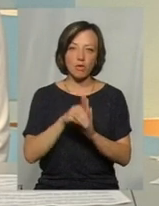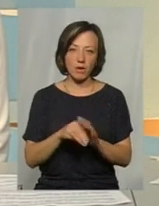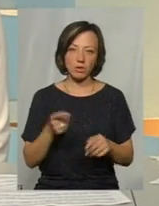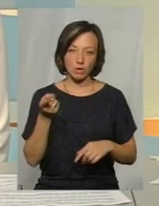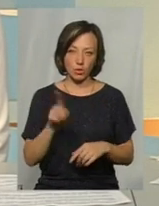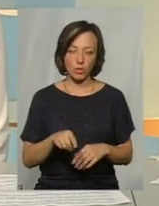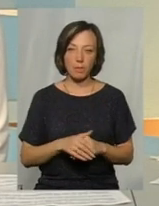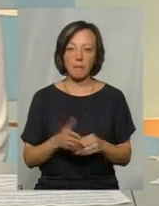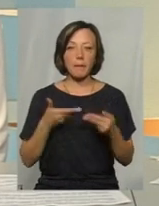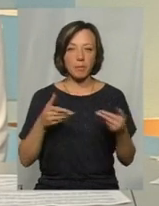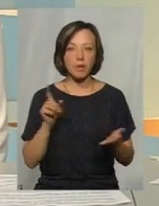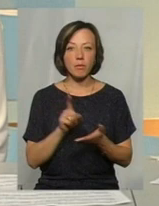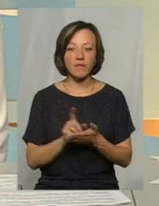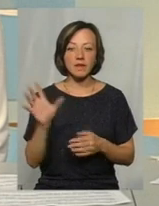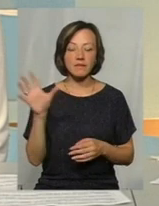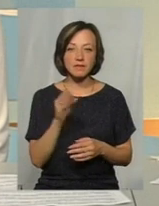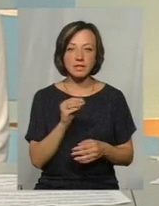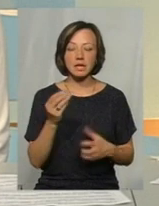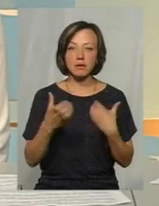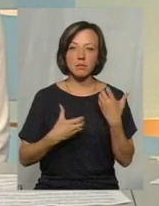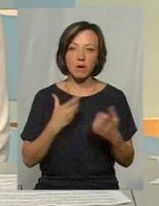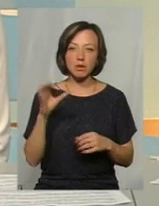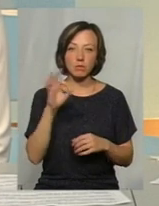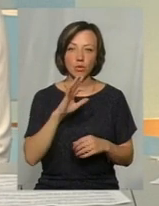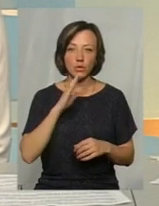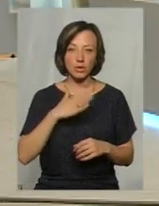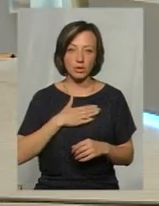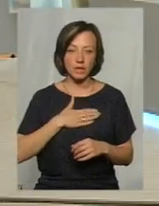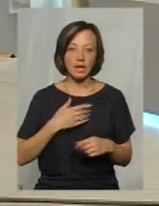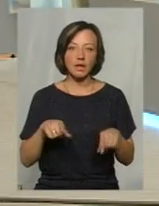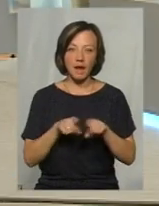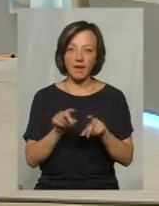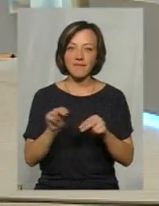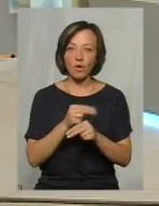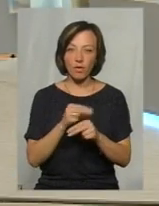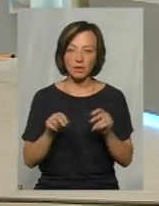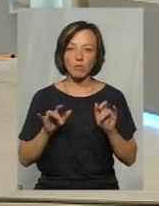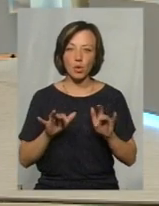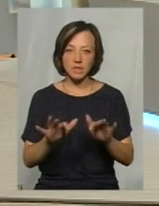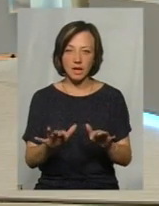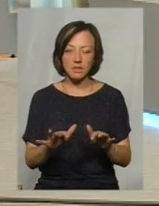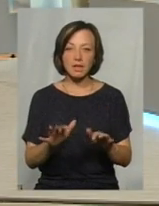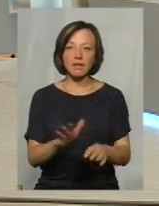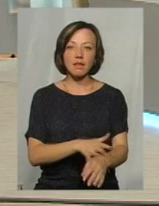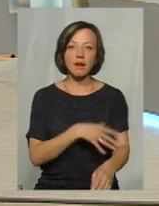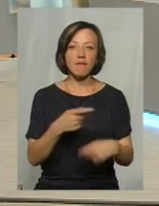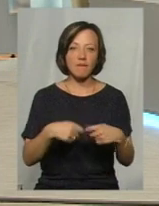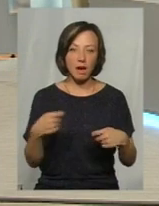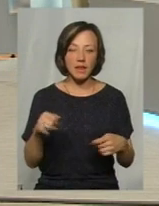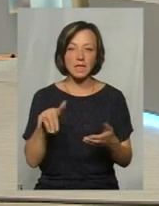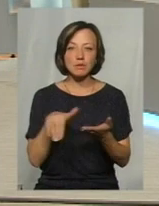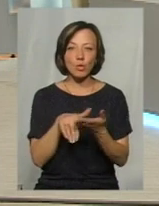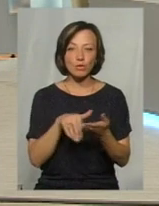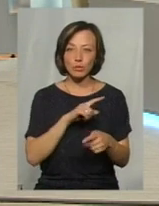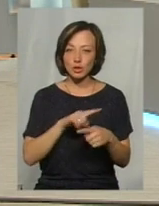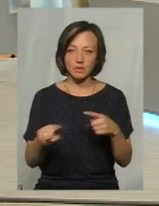Ми повинні всі дбати про нашу... Тобто це такий виховний процес, досить тривалий, і способів